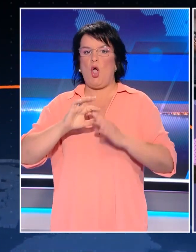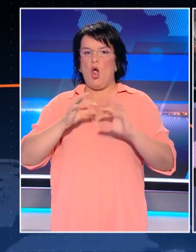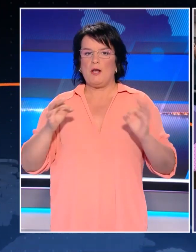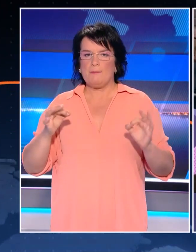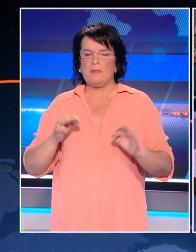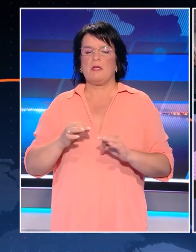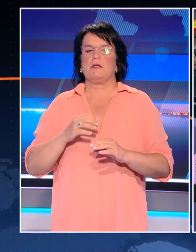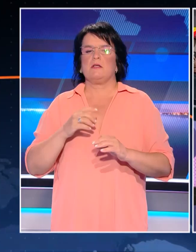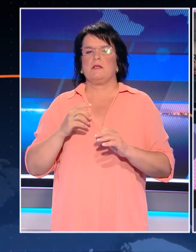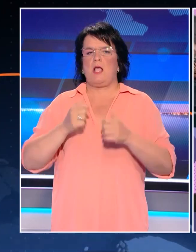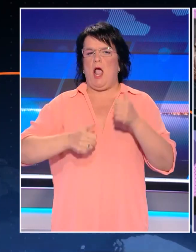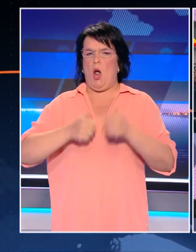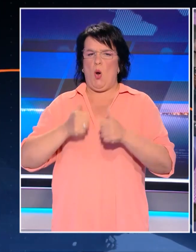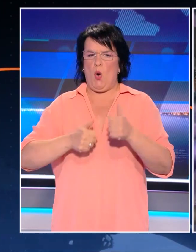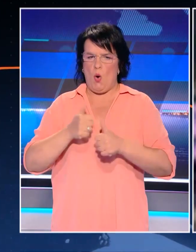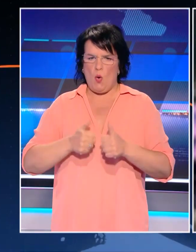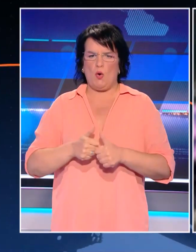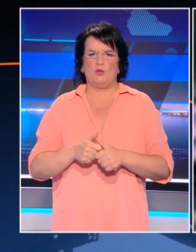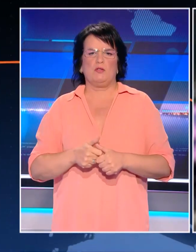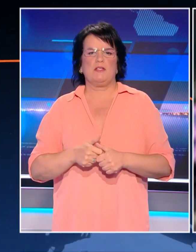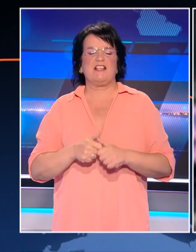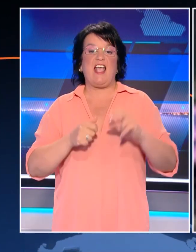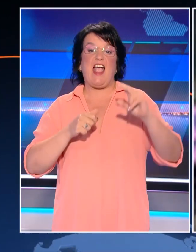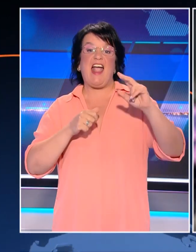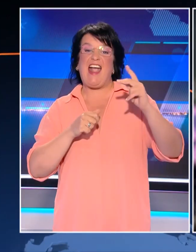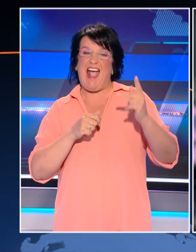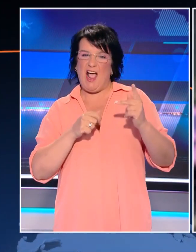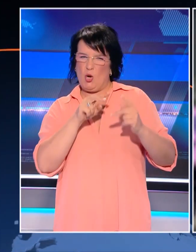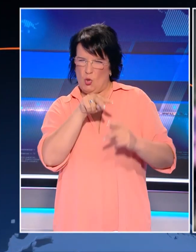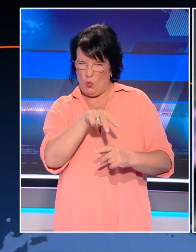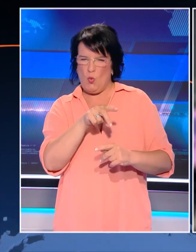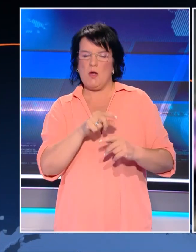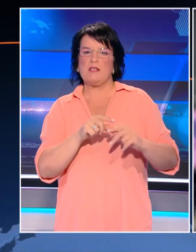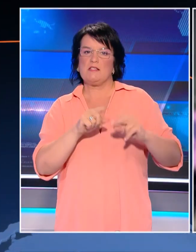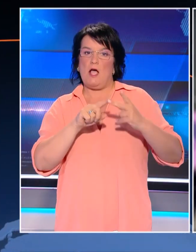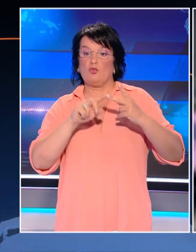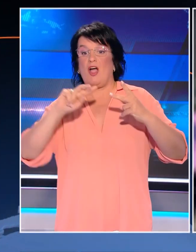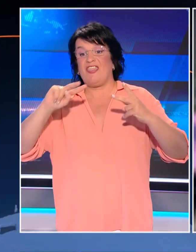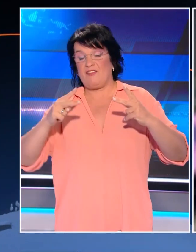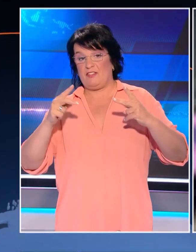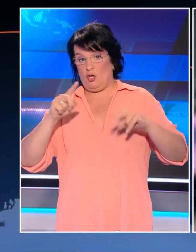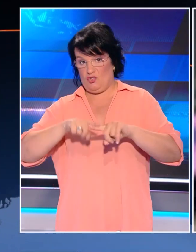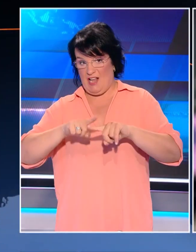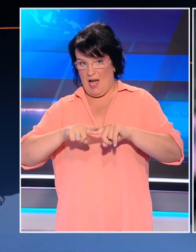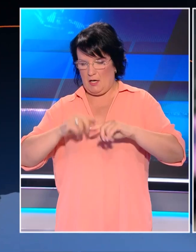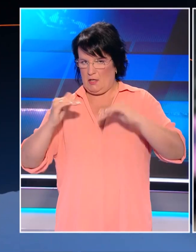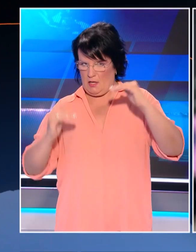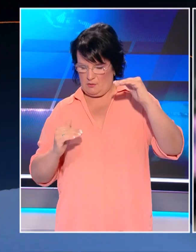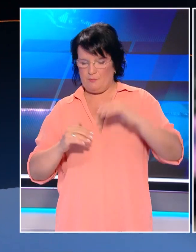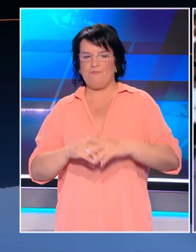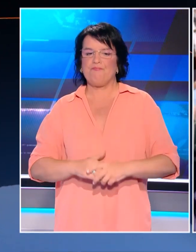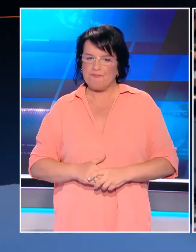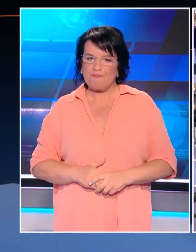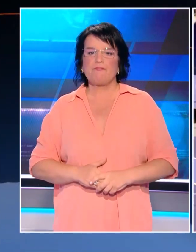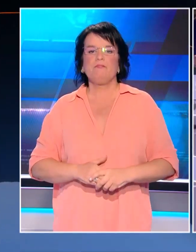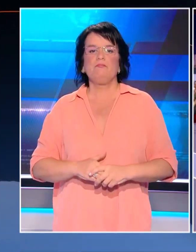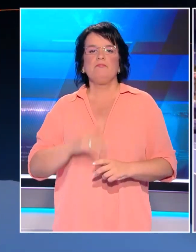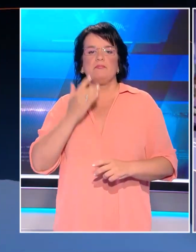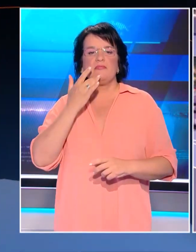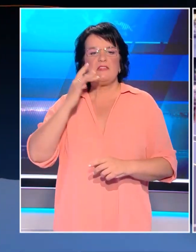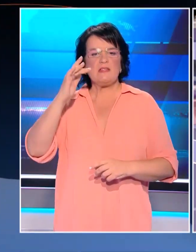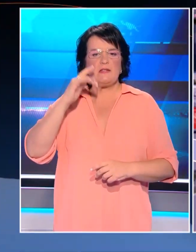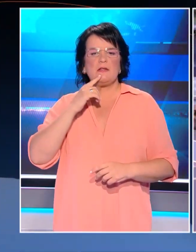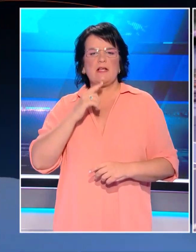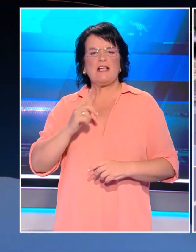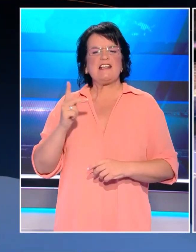Μήκος ισοφαρίζοντας τον θρηλικό Καραλιούης, που έχει τέσσερι, είναι ο μόνος που το περνάει. Θα πάμε τώρα και στο επικοντό και στην χρυσή Ολυμπιονίκη του